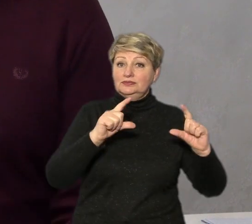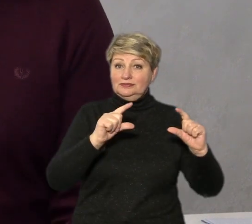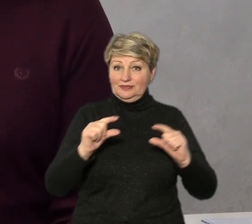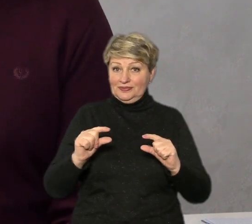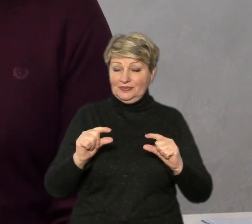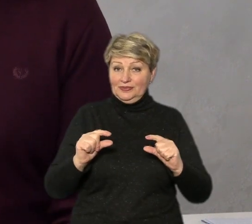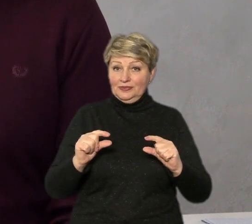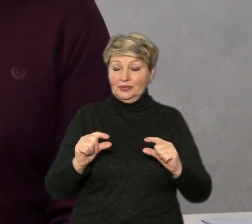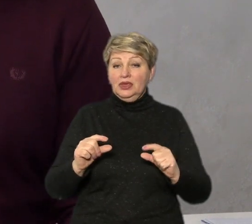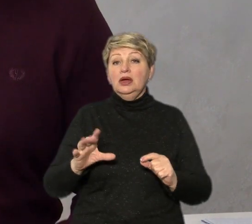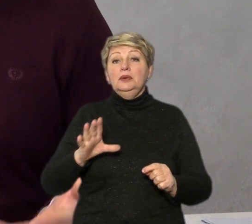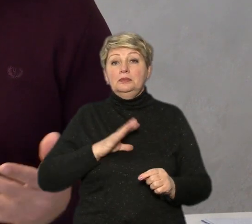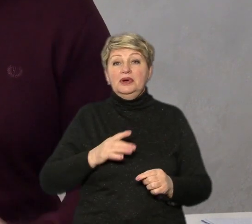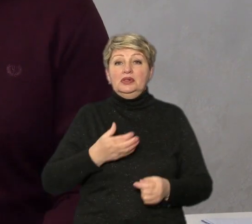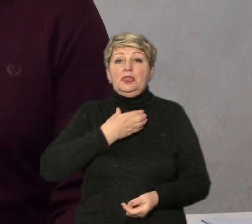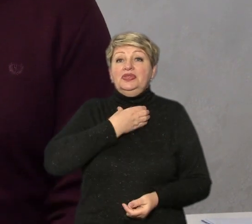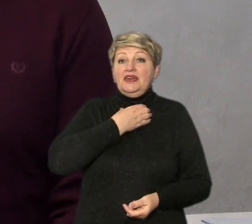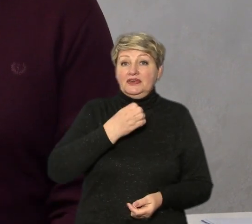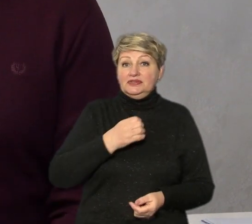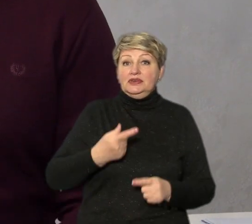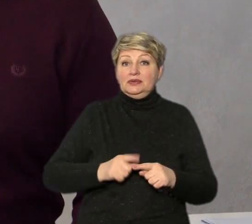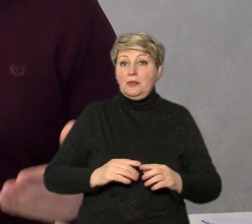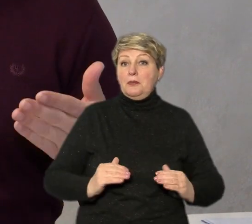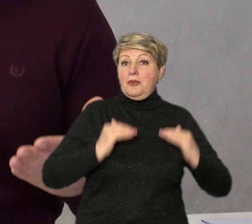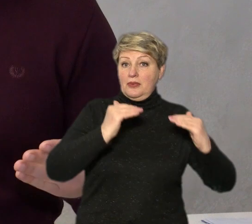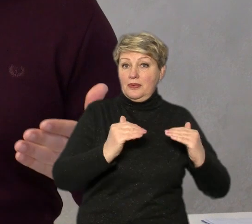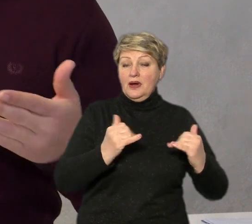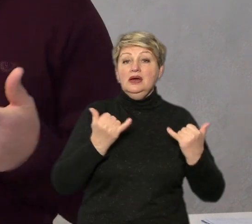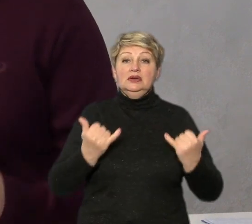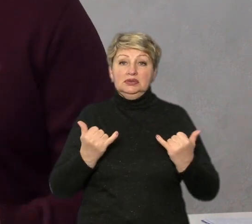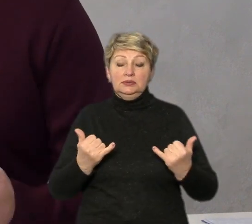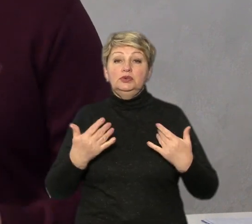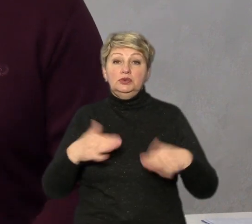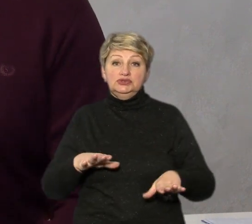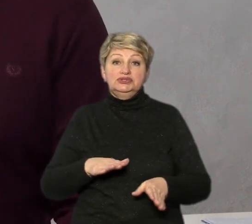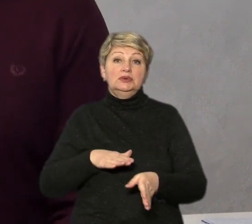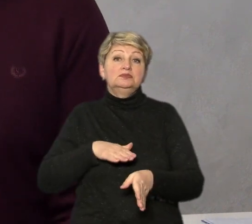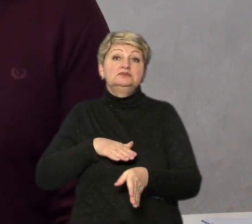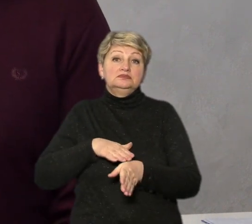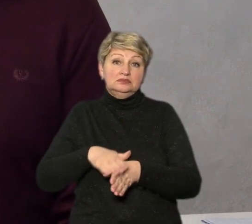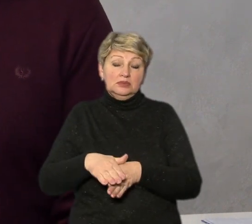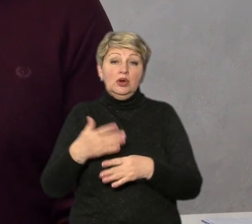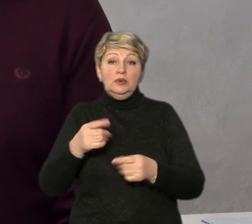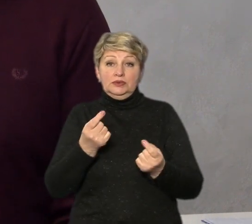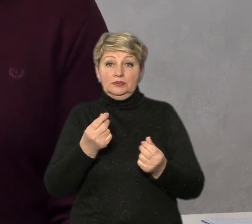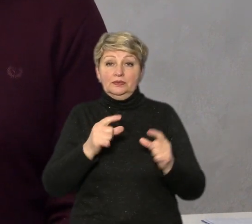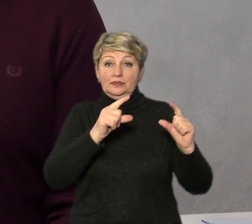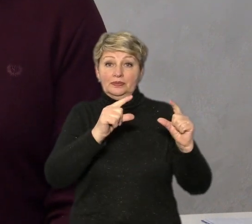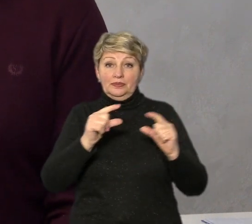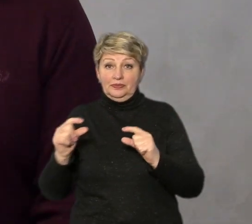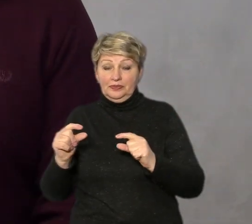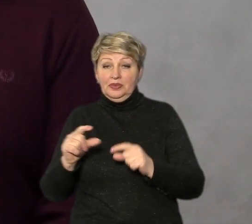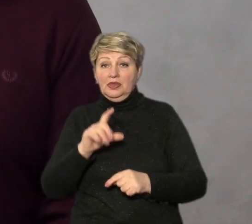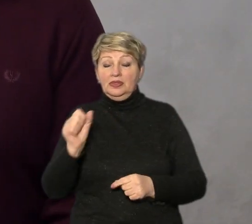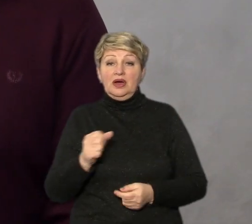Бо був певний дефіцит, це підняло ціну. Наразі зараз ринок не винаситився, і це трошки вже опустило ціну на недорогі